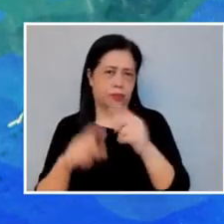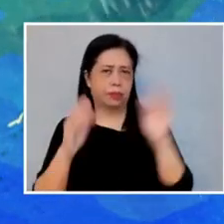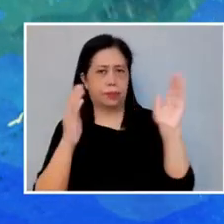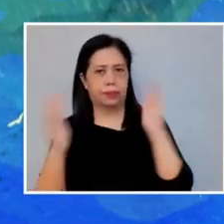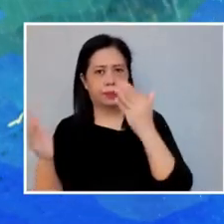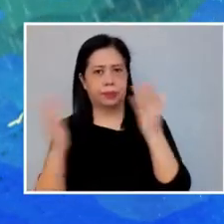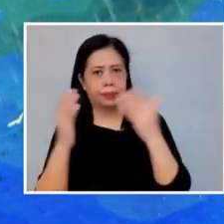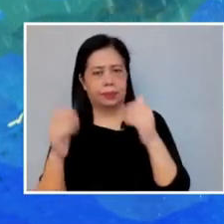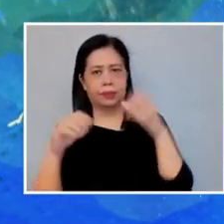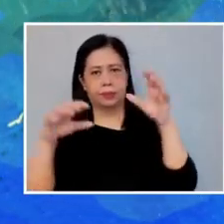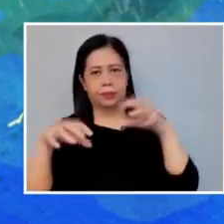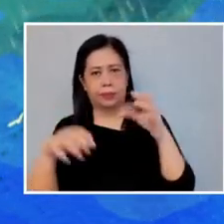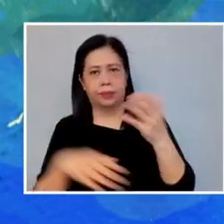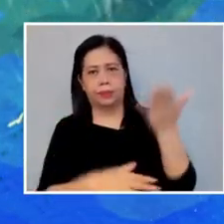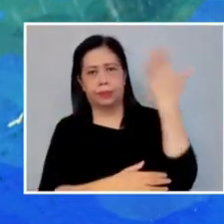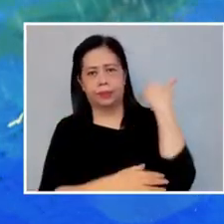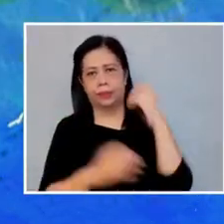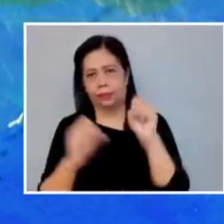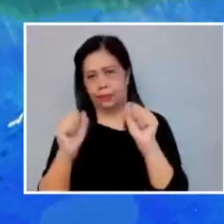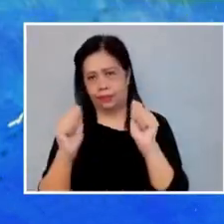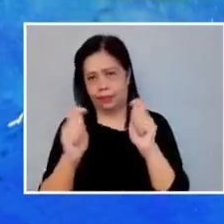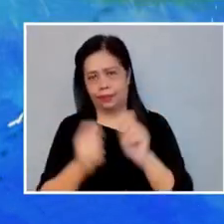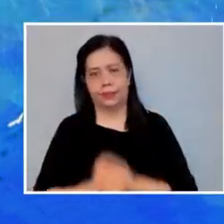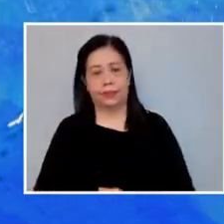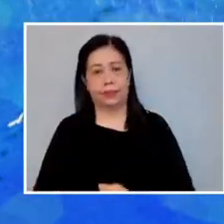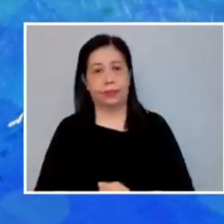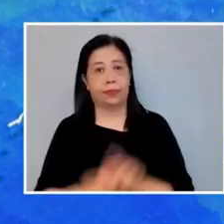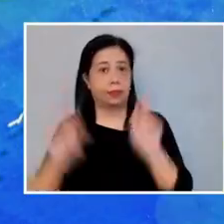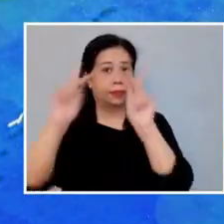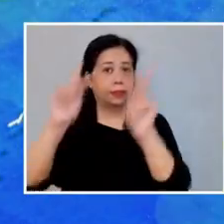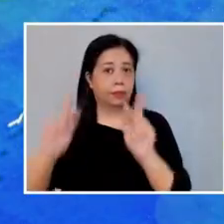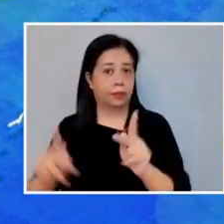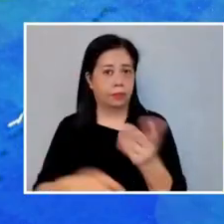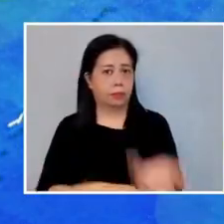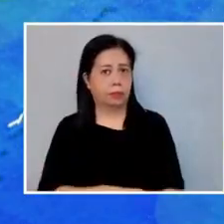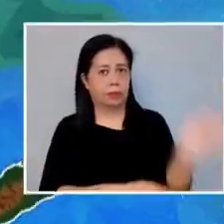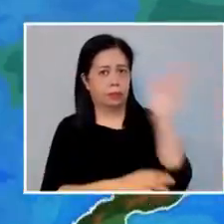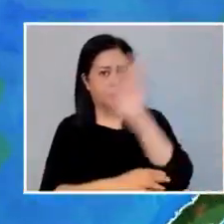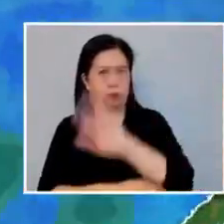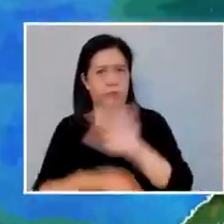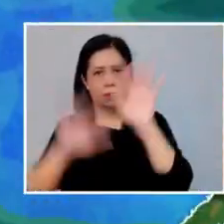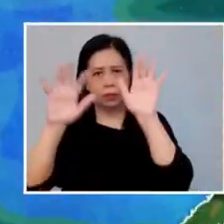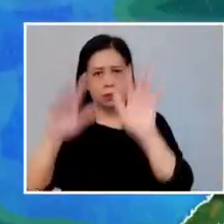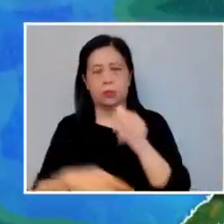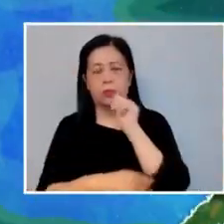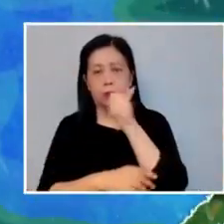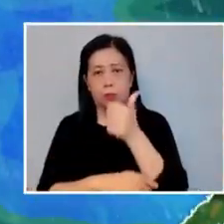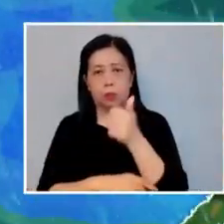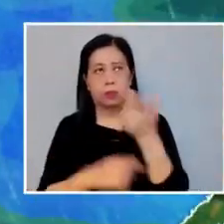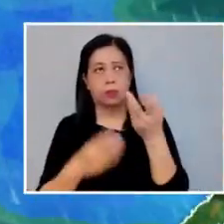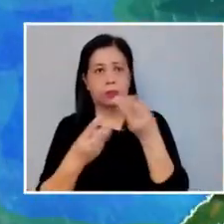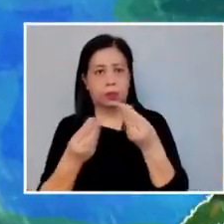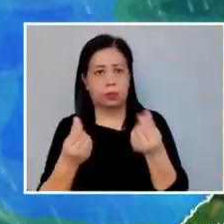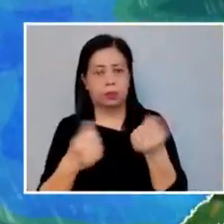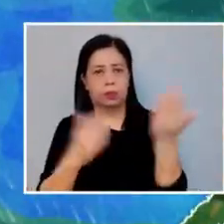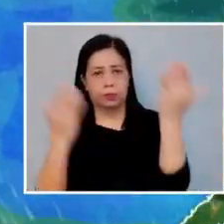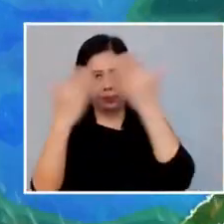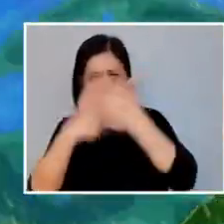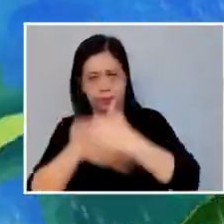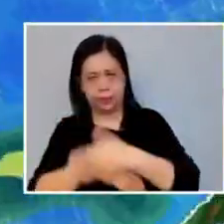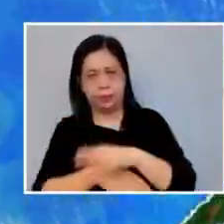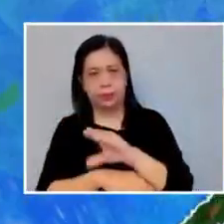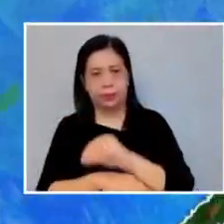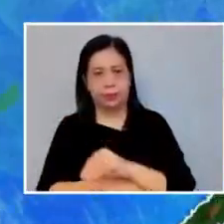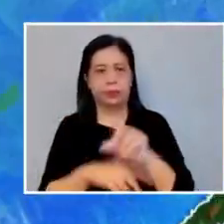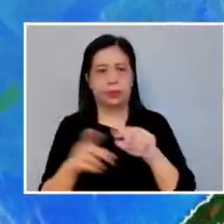sa pagulan noong Sabado. Sa Palawan naman, maghapon uulan bukas at mawawala rin niyan kinagabihan. At sa